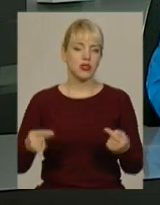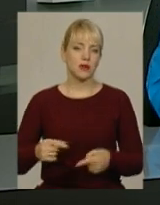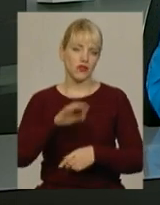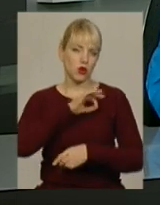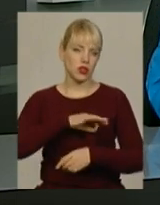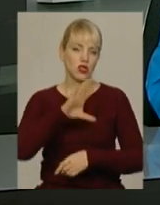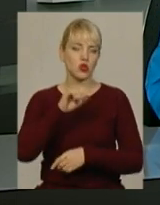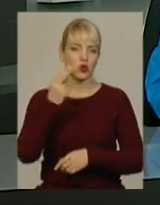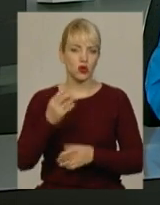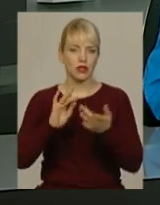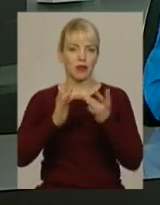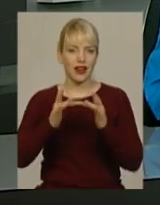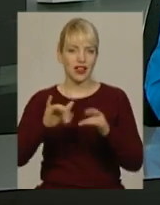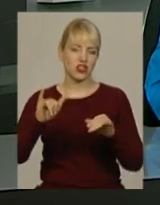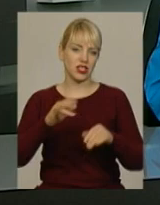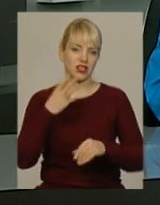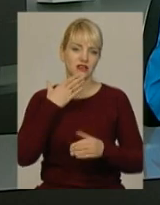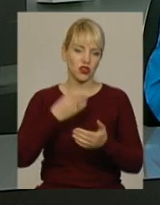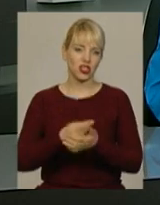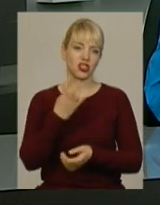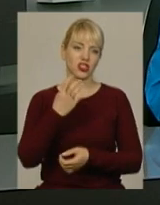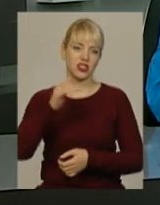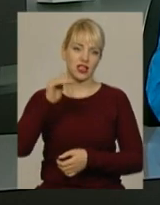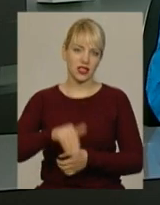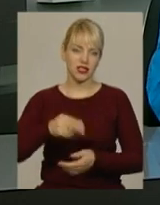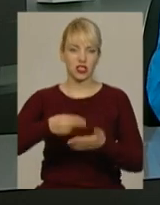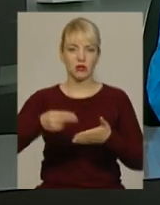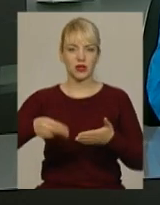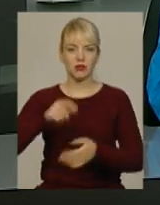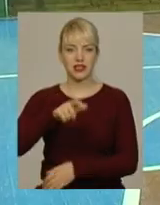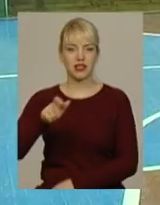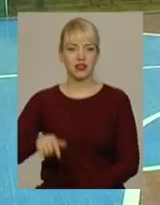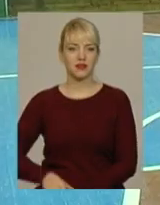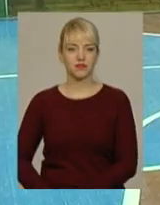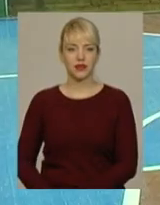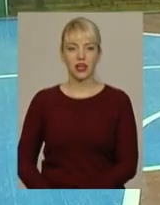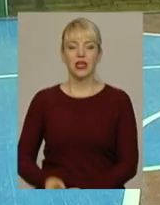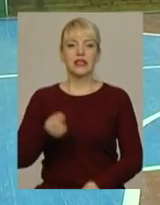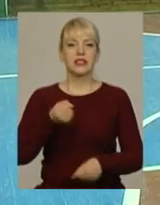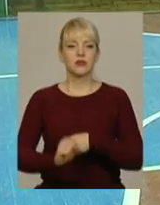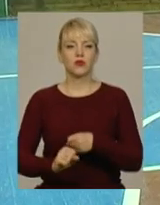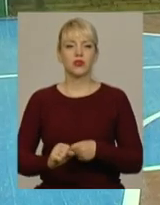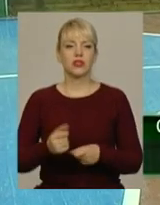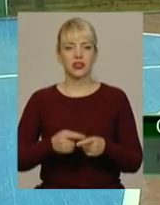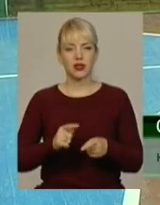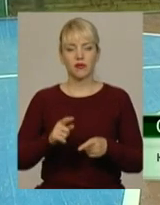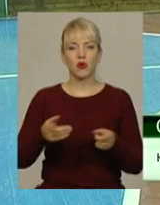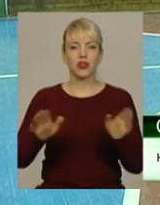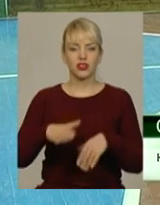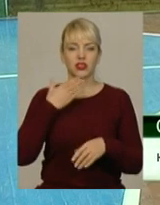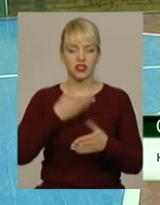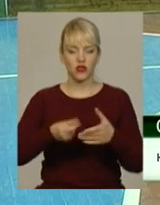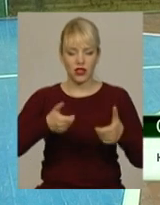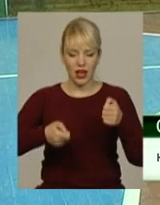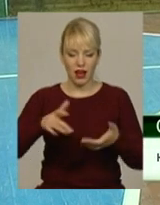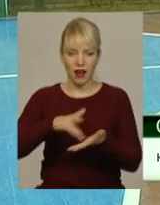і соцмережі, та своїх 400 тисяч підписників. Змусити покоління «З» полишити свої гаджети,